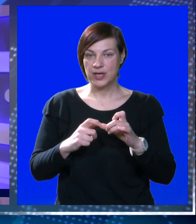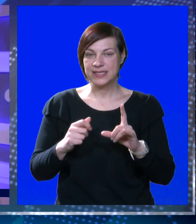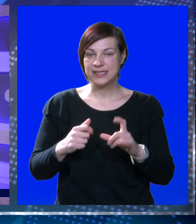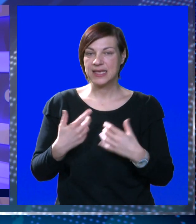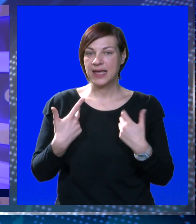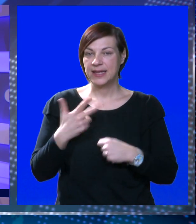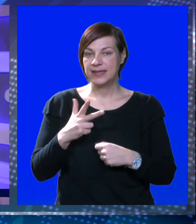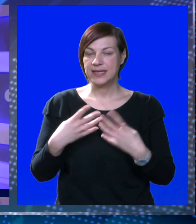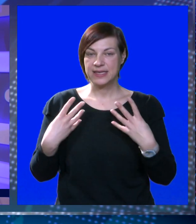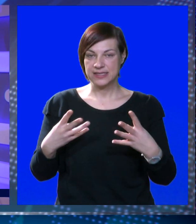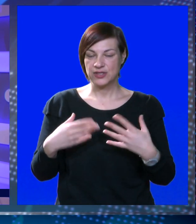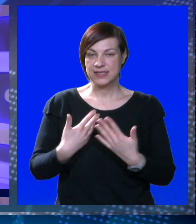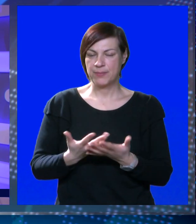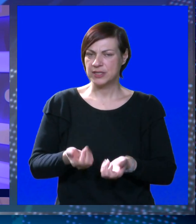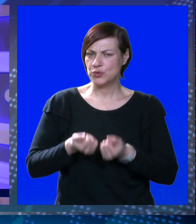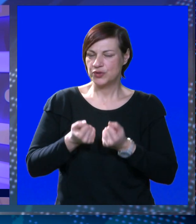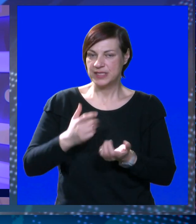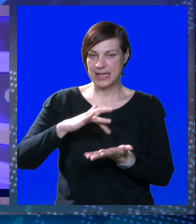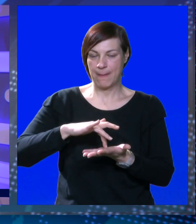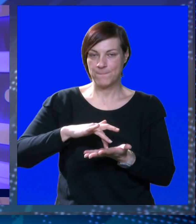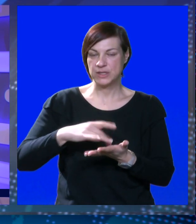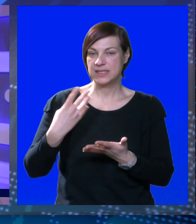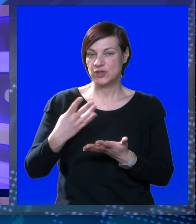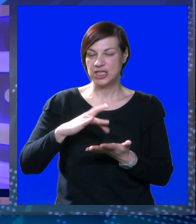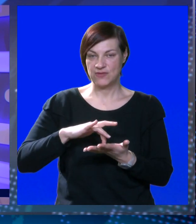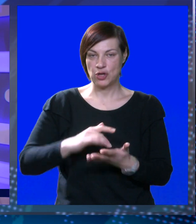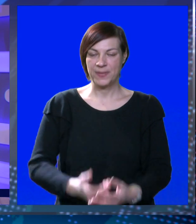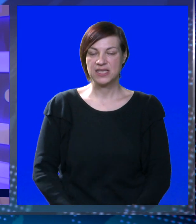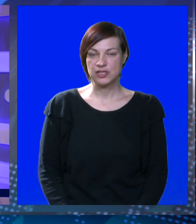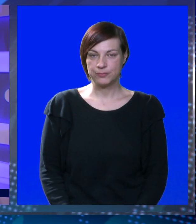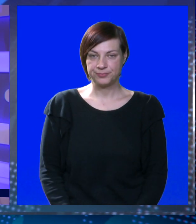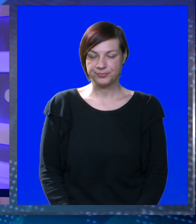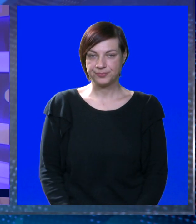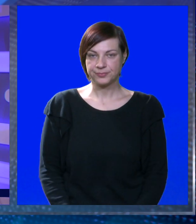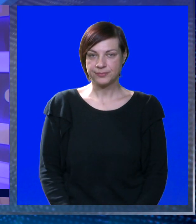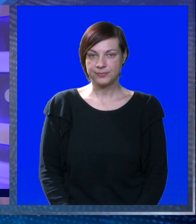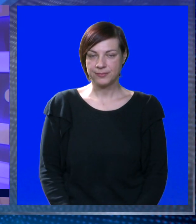OSC, 13-18 i na taj način učvrstili svoju poziciju na četvrtom mjestu.